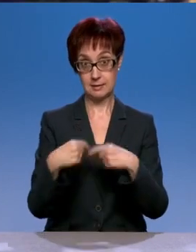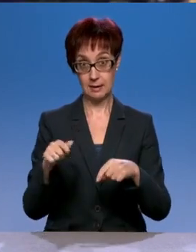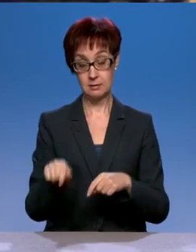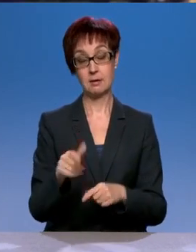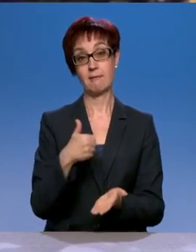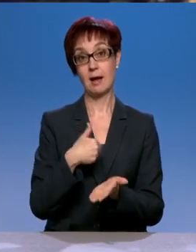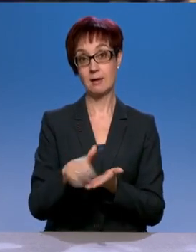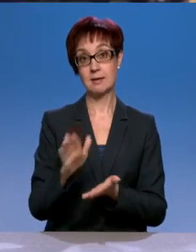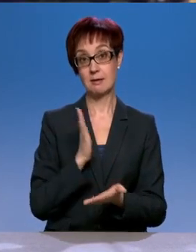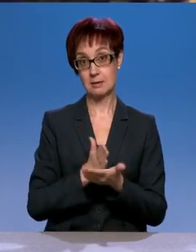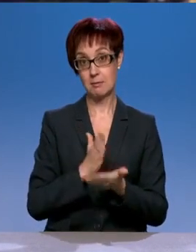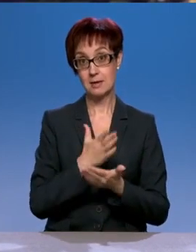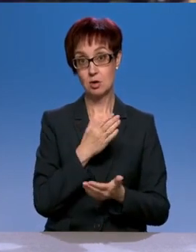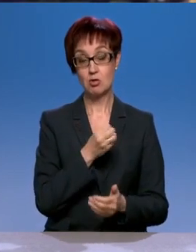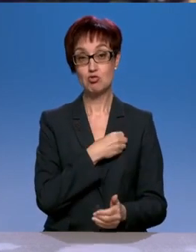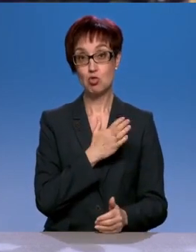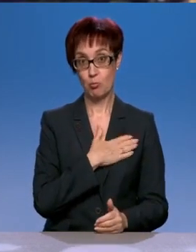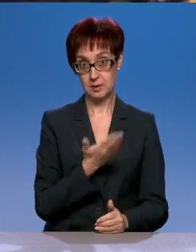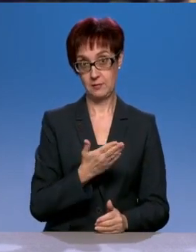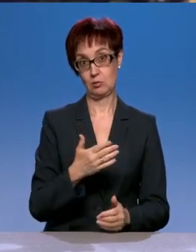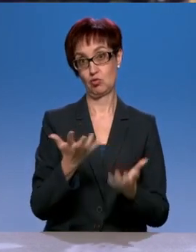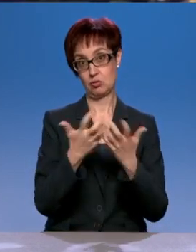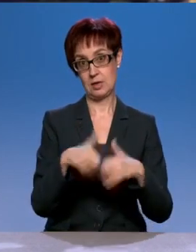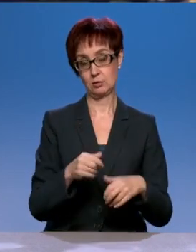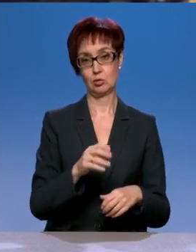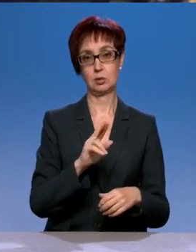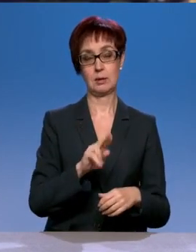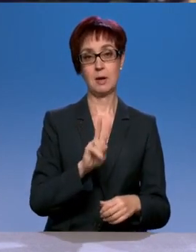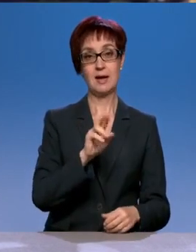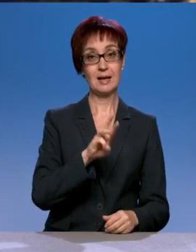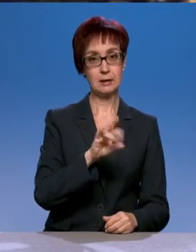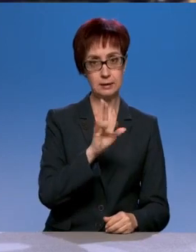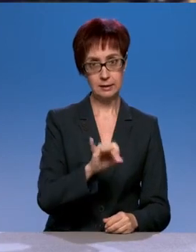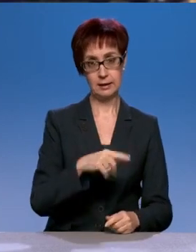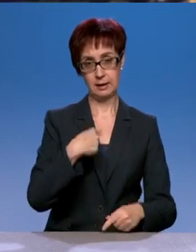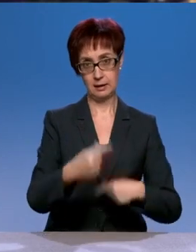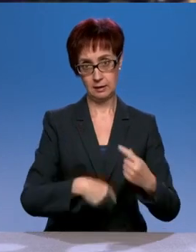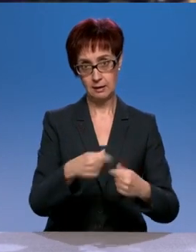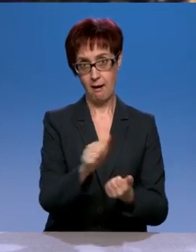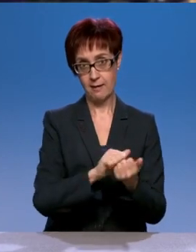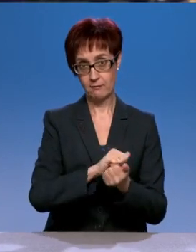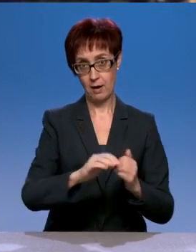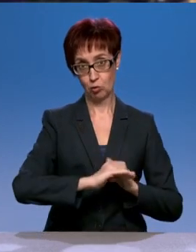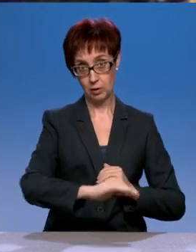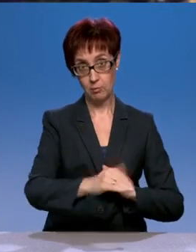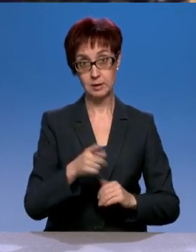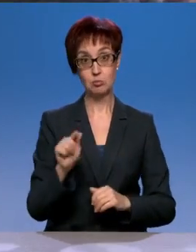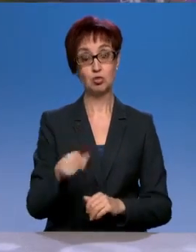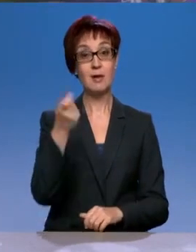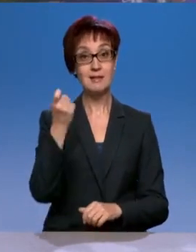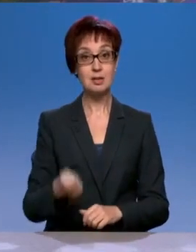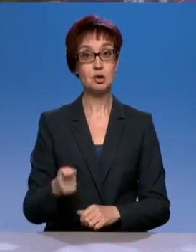что-то. Из-за того, что им дешевле выходит ее брать именно в момент, когда они производят какие-то работы.